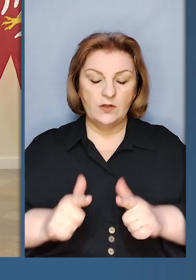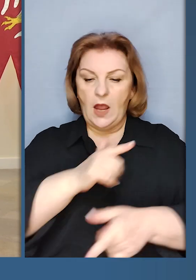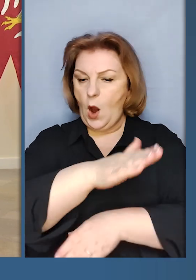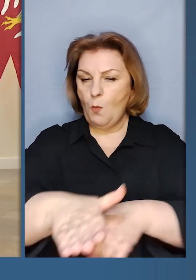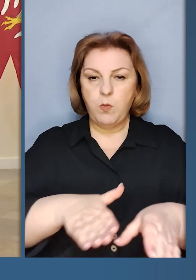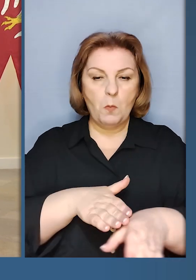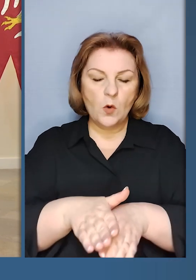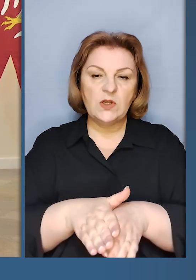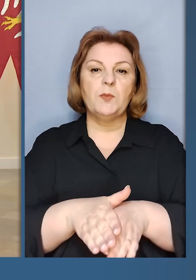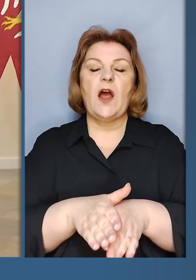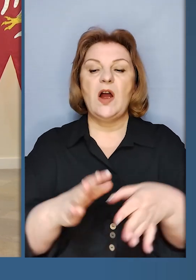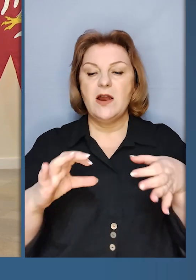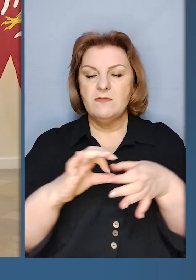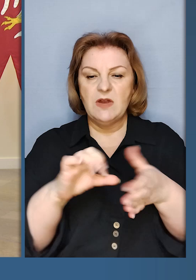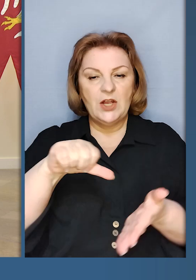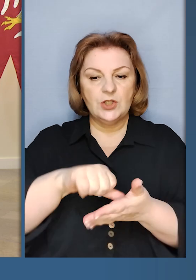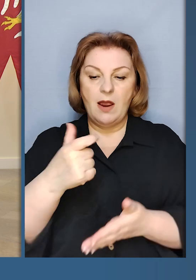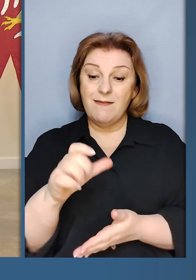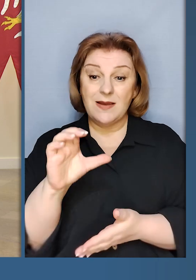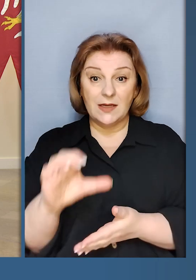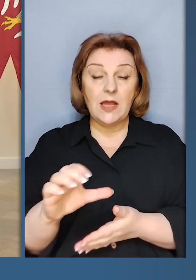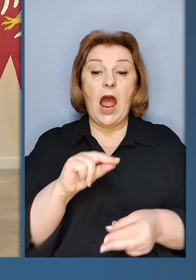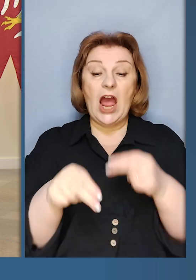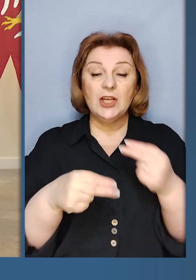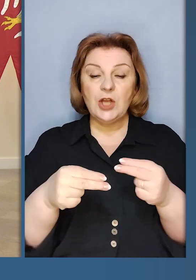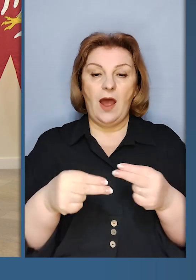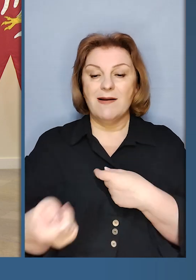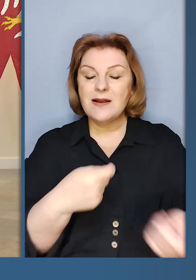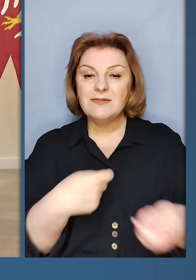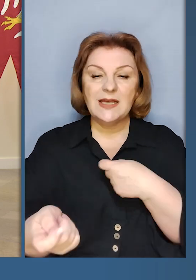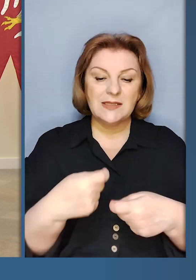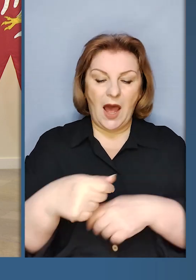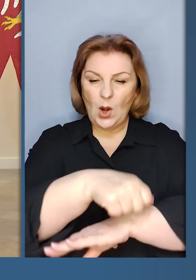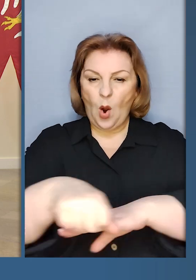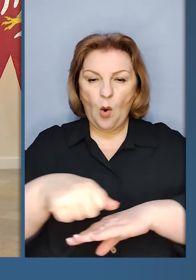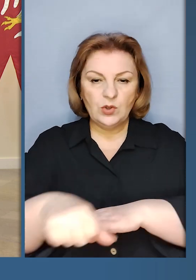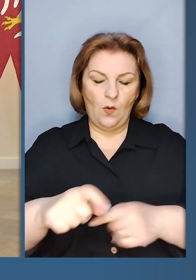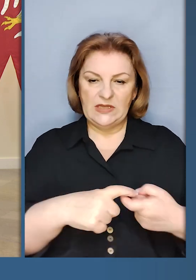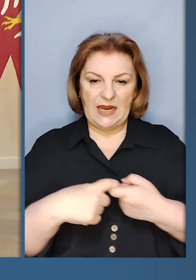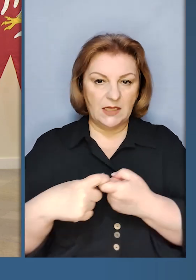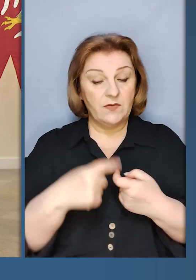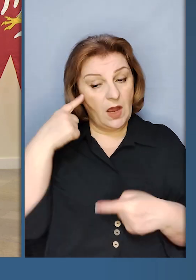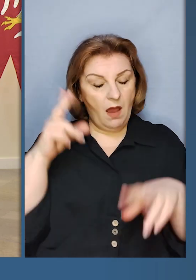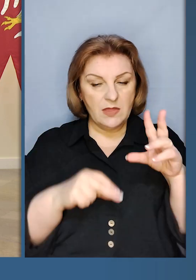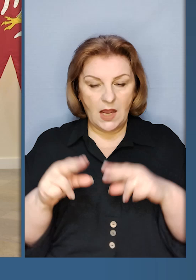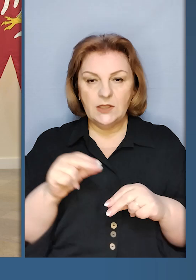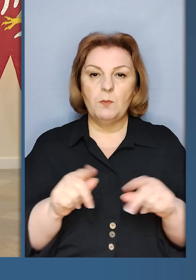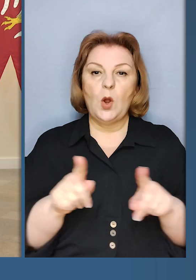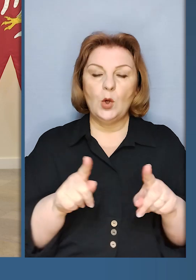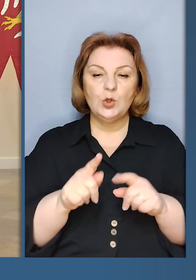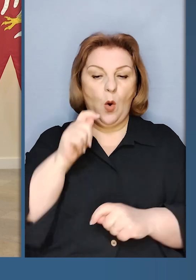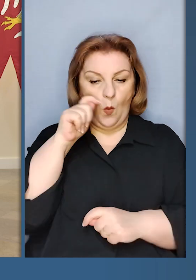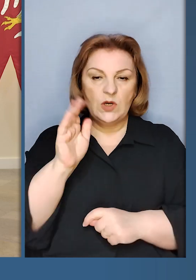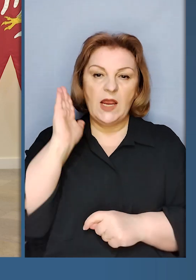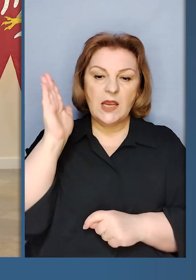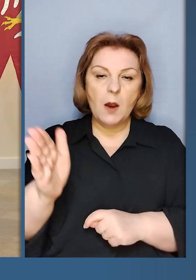повноправним членом ЄС, почерез також транскордонні зв'язки. Бо надіємося, що